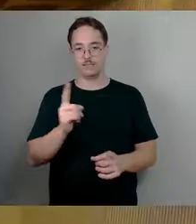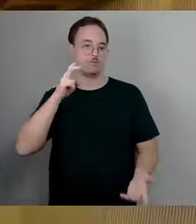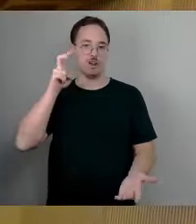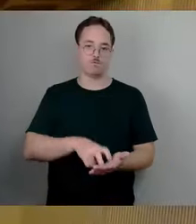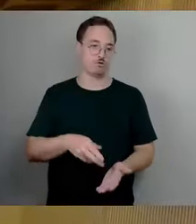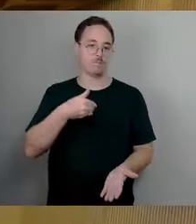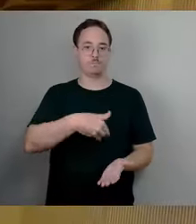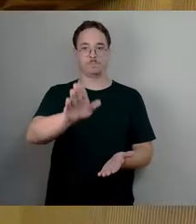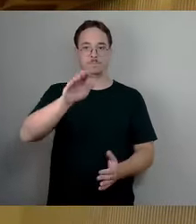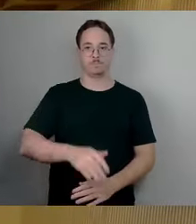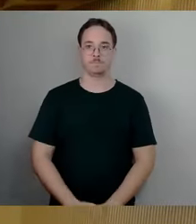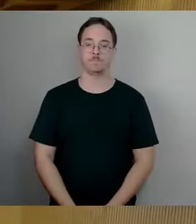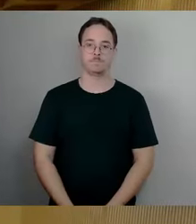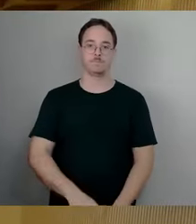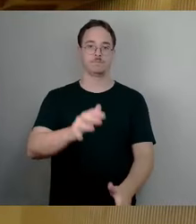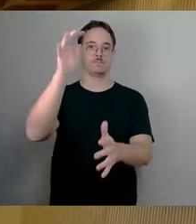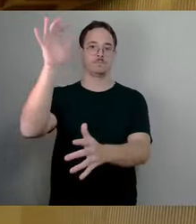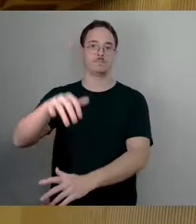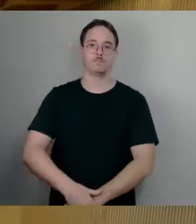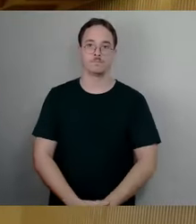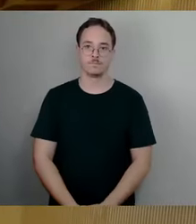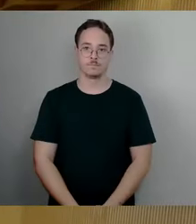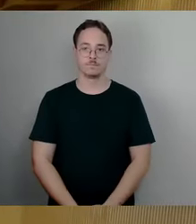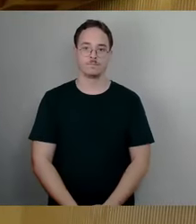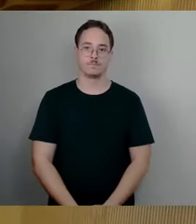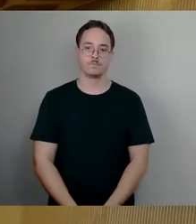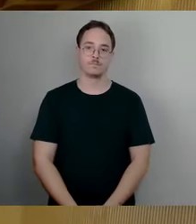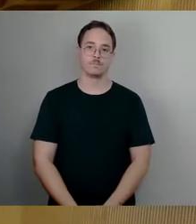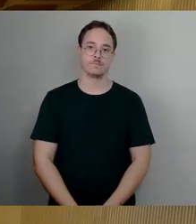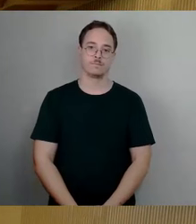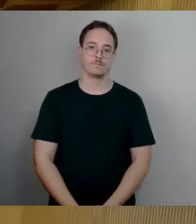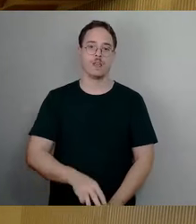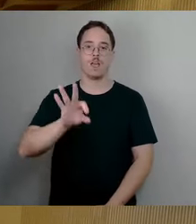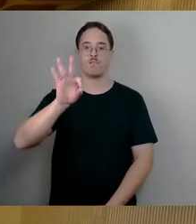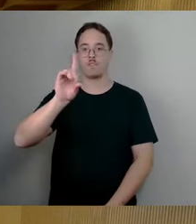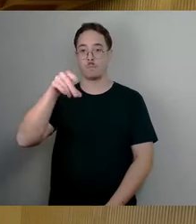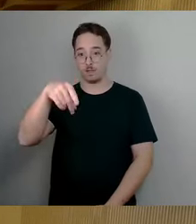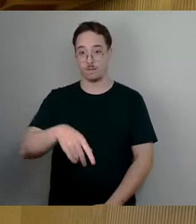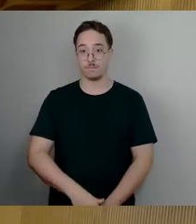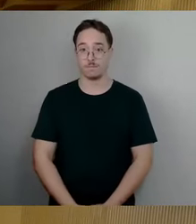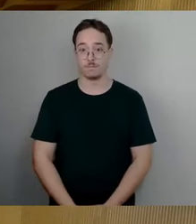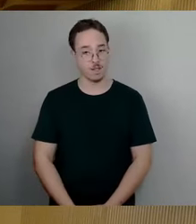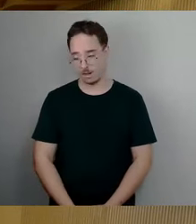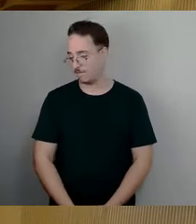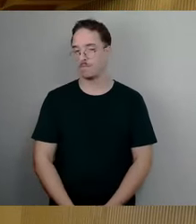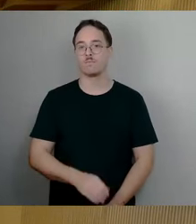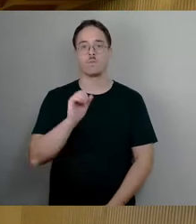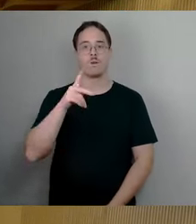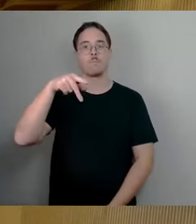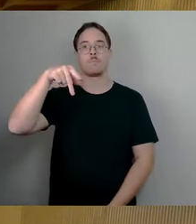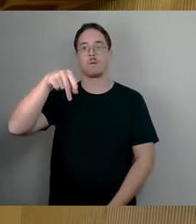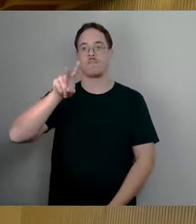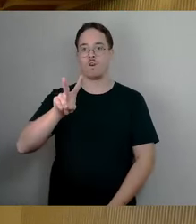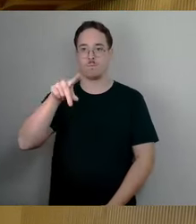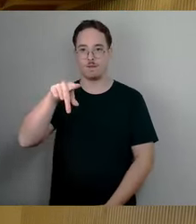Okay, FDP, Freiburg, nein, dann PVP, Herr Dr. Schulte-Wissmann, bitte.